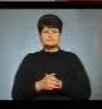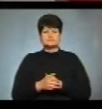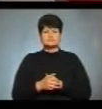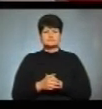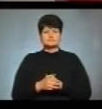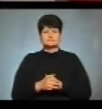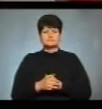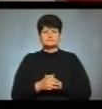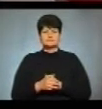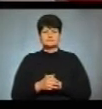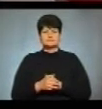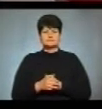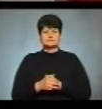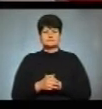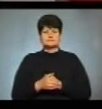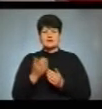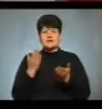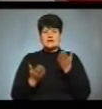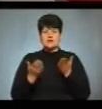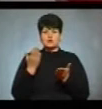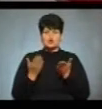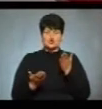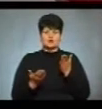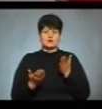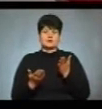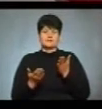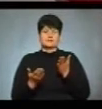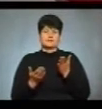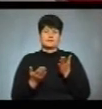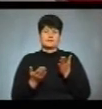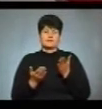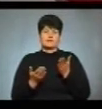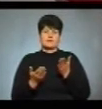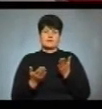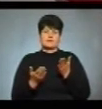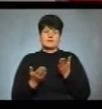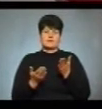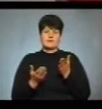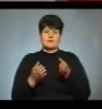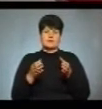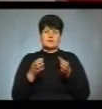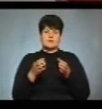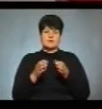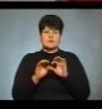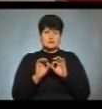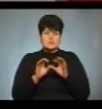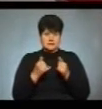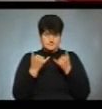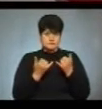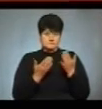таки, якщо брати аспекти теперішні, то